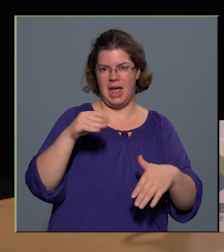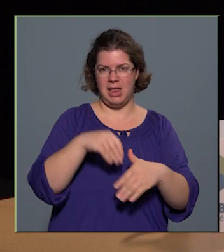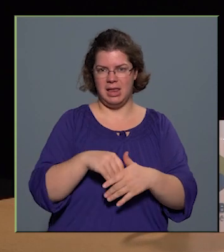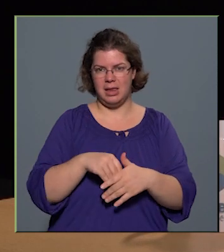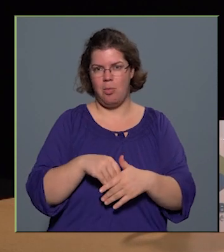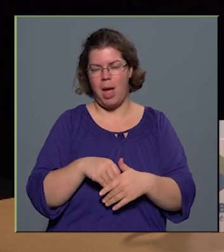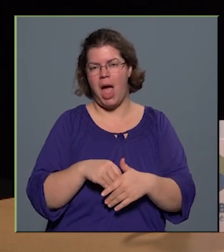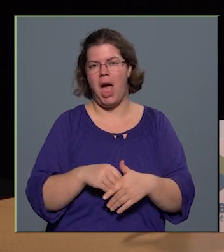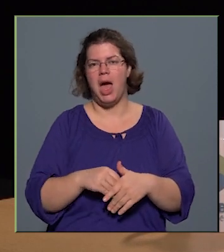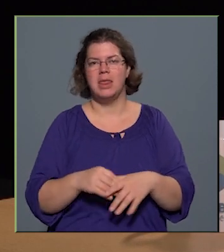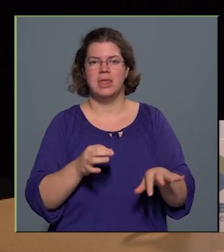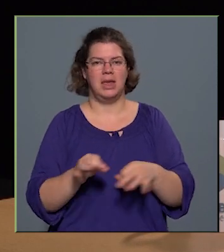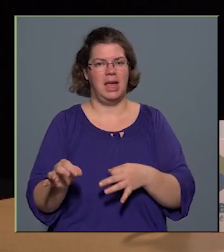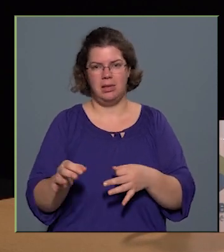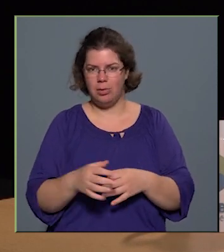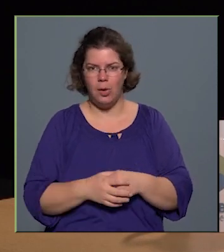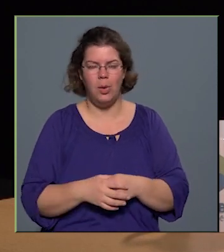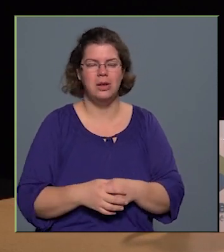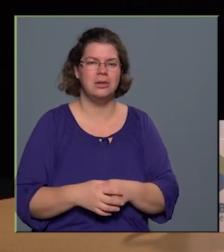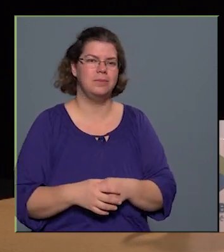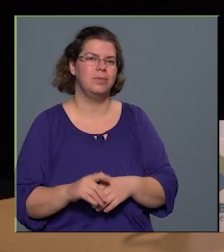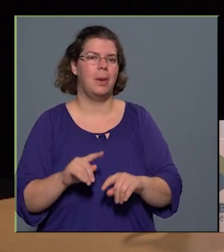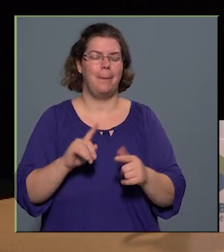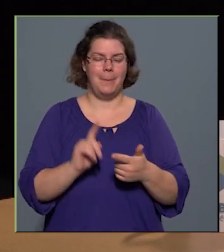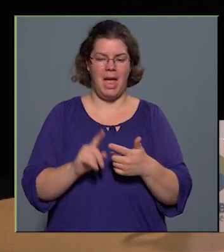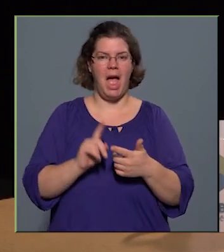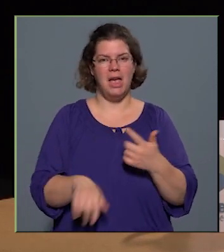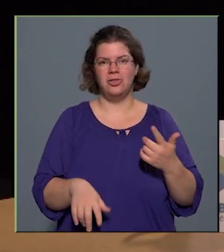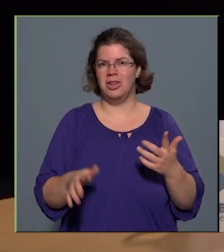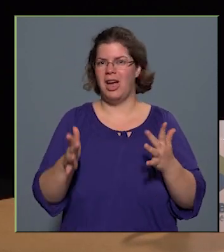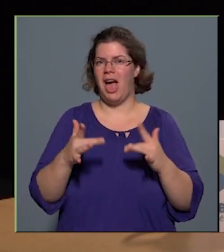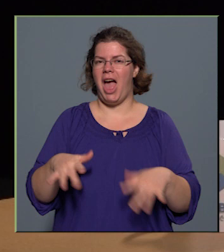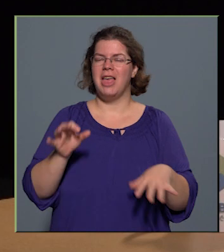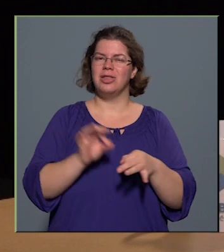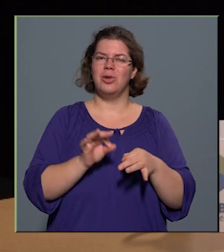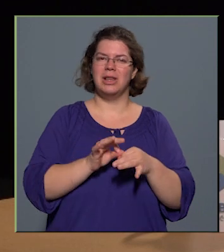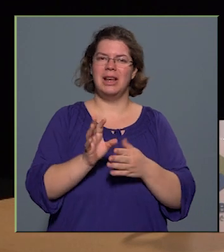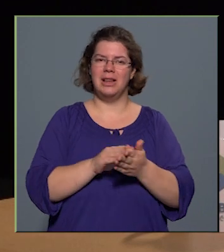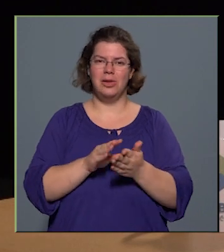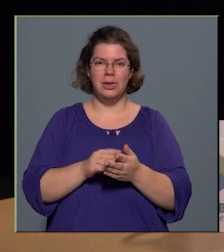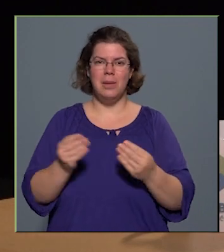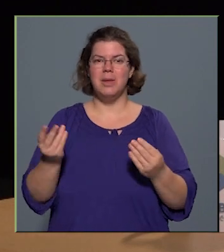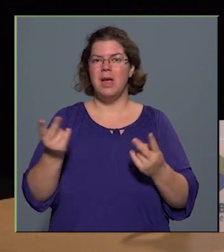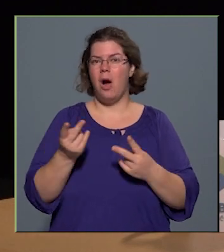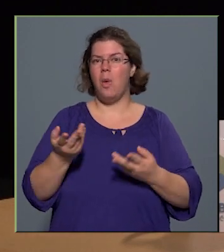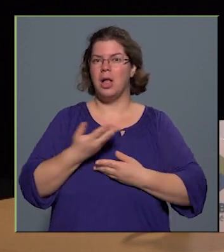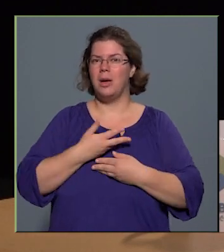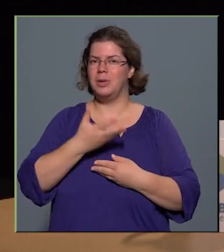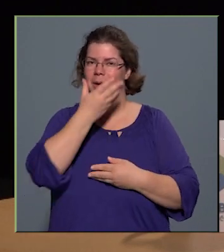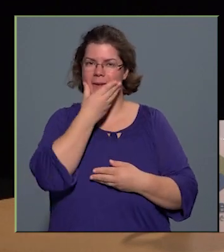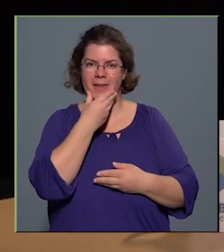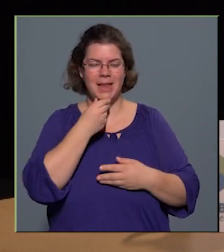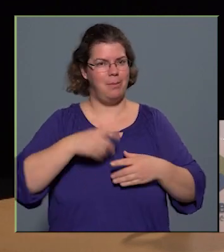készült el. A másik pedig a helytörténeti gyűjtemény, ahol ugye kaptunk mi egy szép